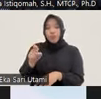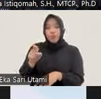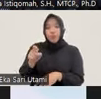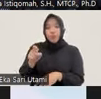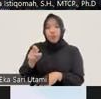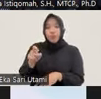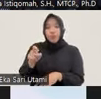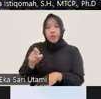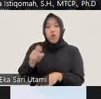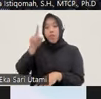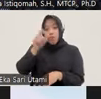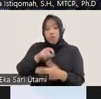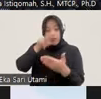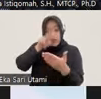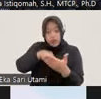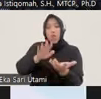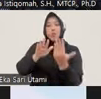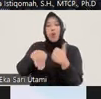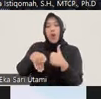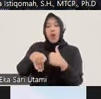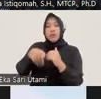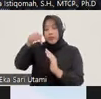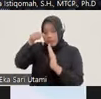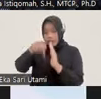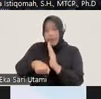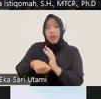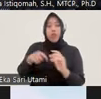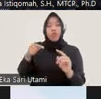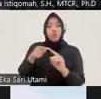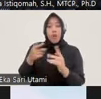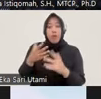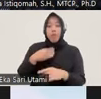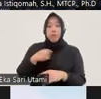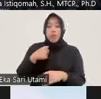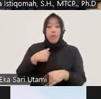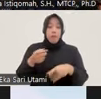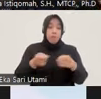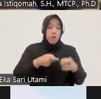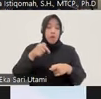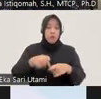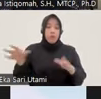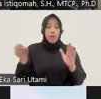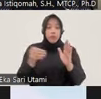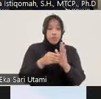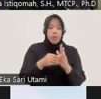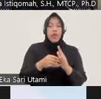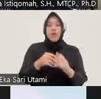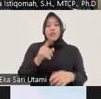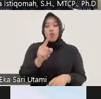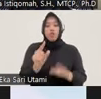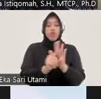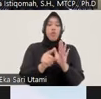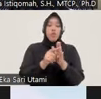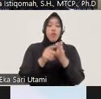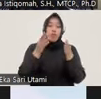perlu dicermati kembali begitu ya untuk kemudian menurut saya sebaiknya pengaturan ini dijadikan satu ke dalam satu undang-undang khusus